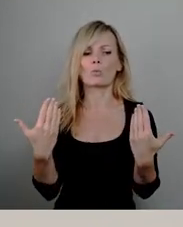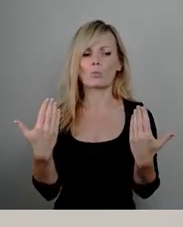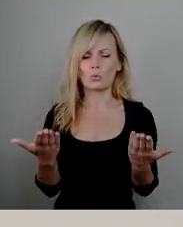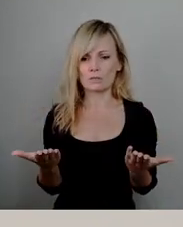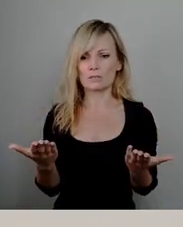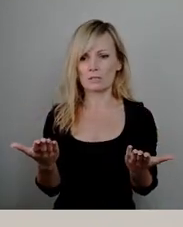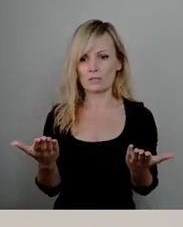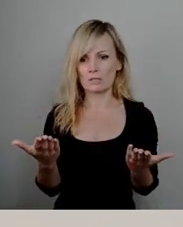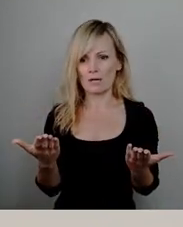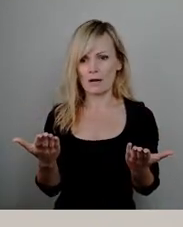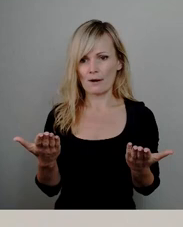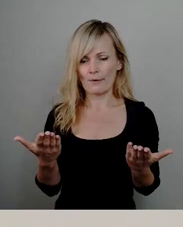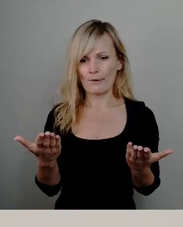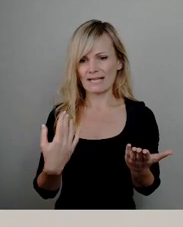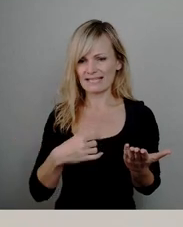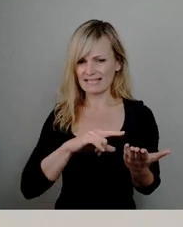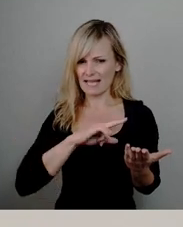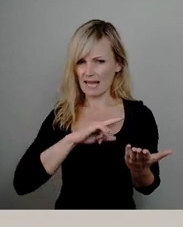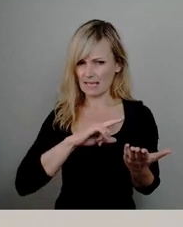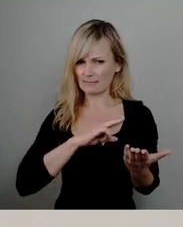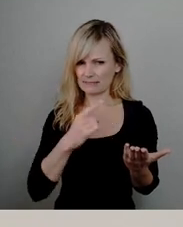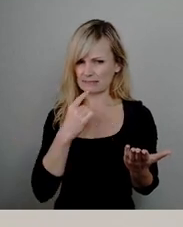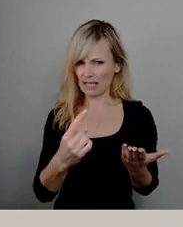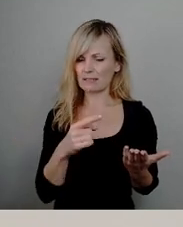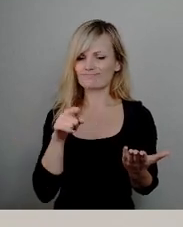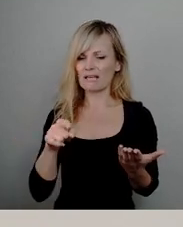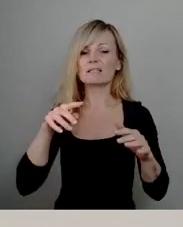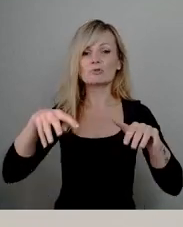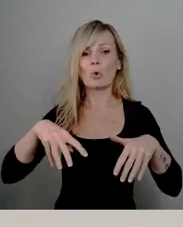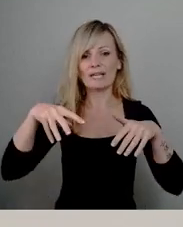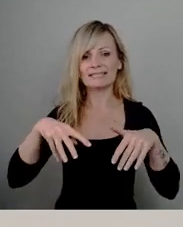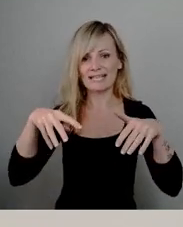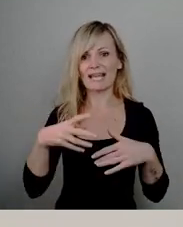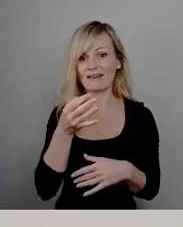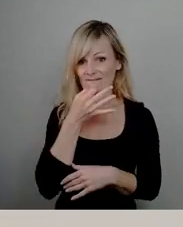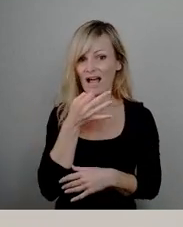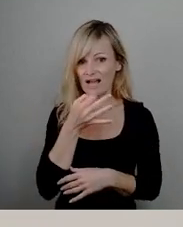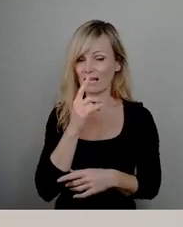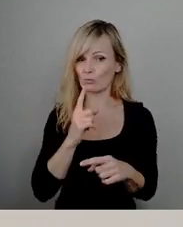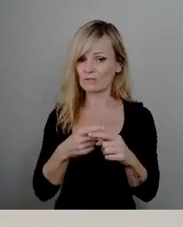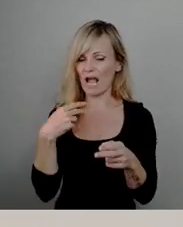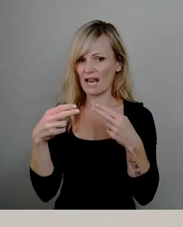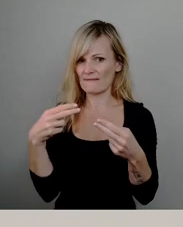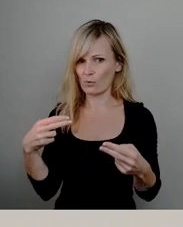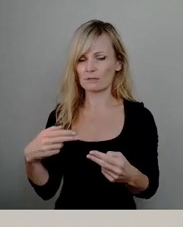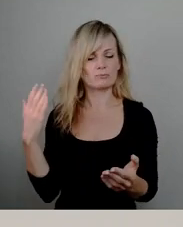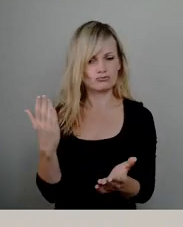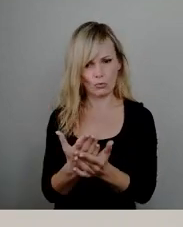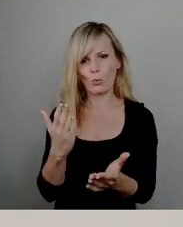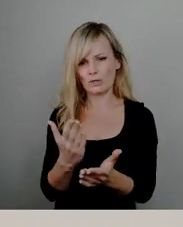Ferner verweise ich auf die neunsten Fragen und deren Beantwortung. Da gibt es auch Aussagen hinsichtlich